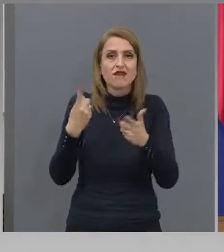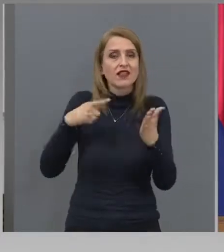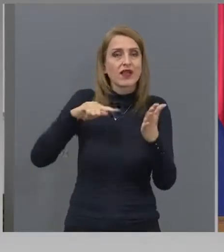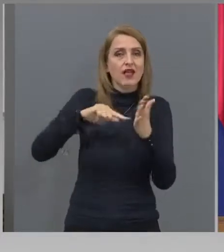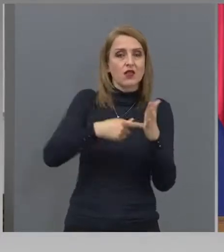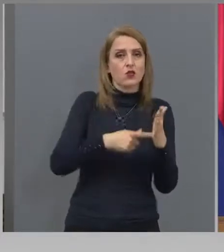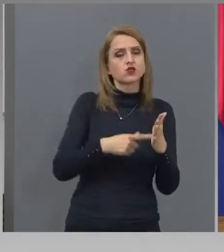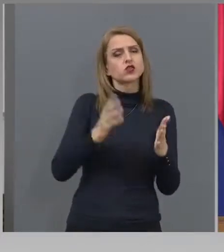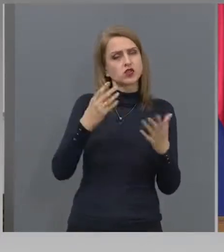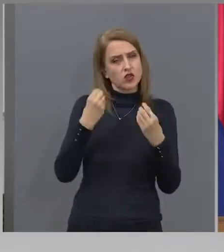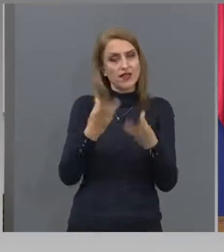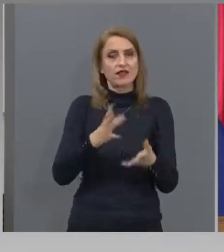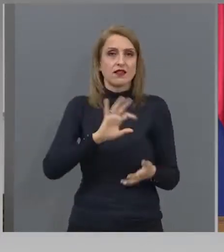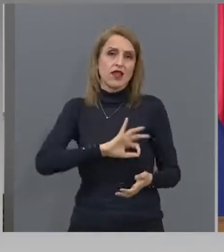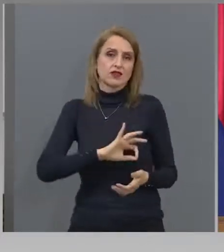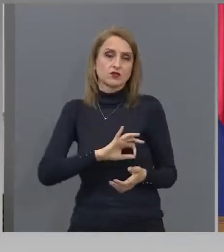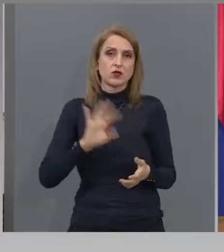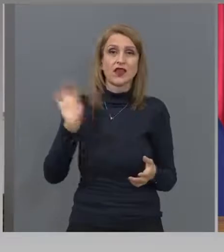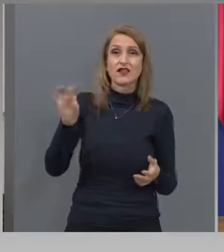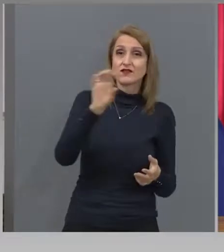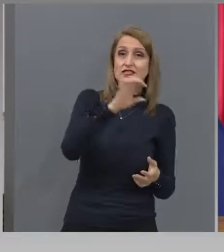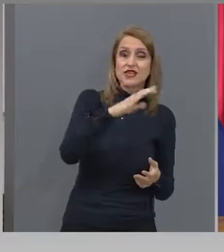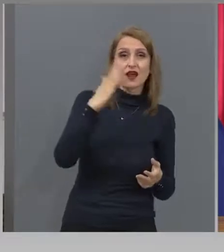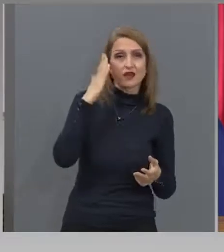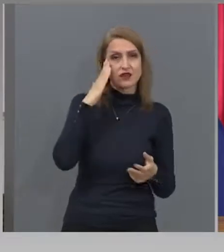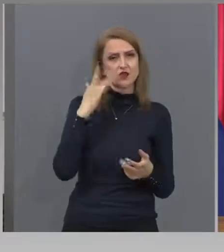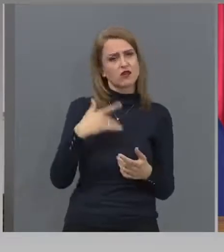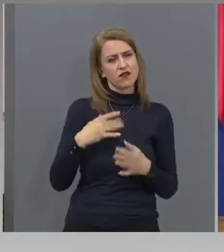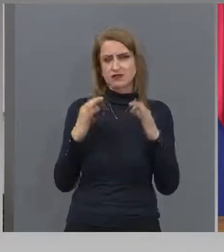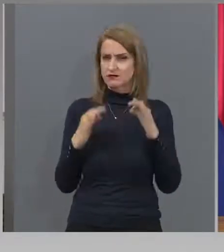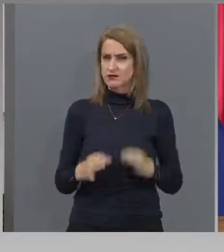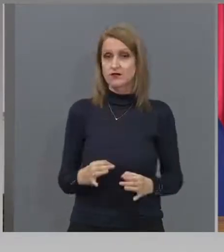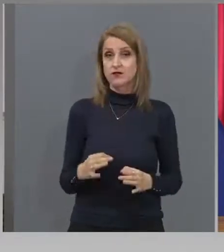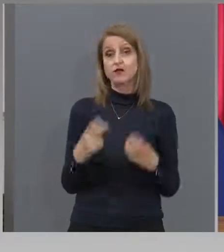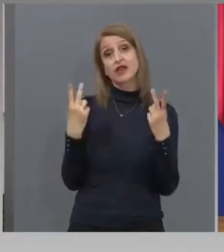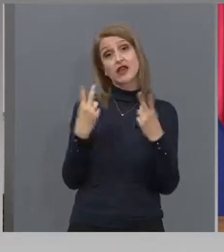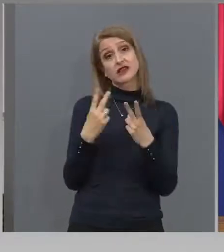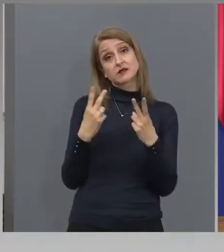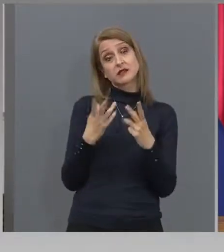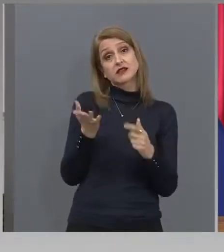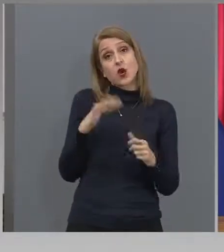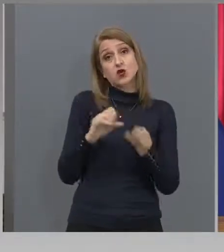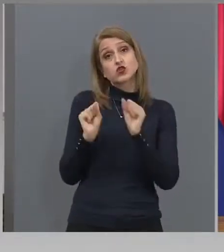Обеден са. Да, виреса, още си чакаме единия милион тесто.